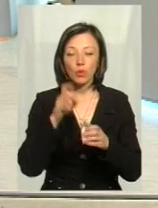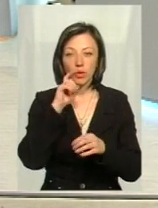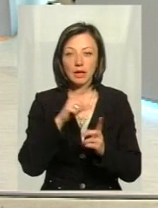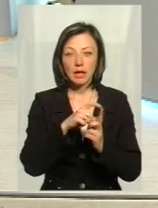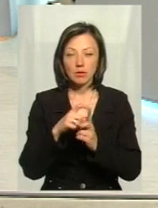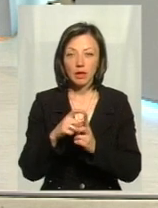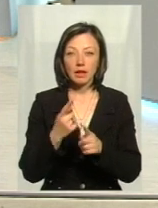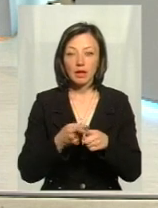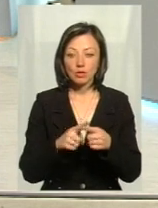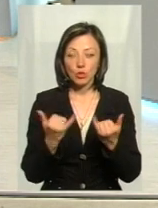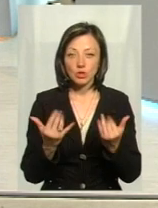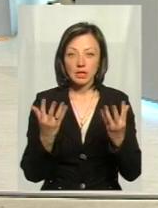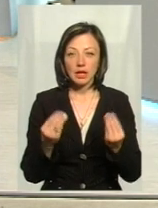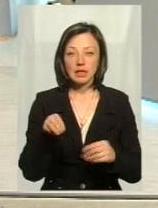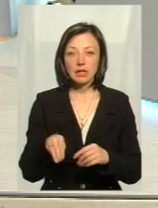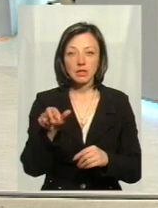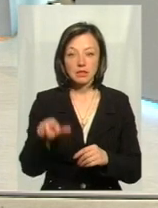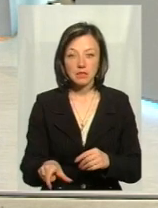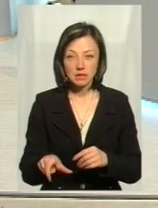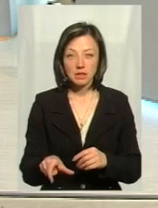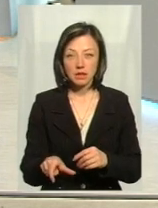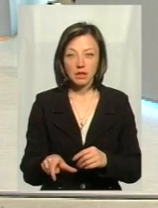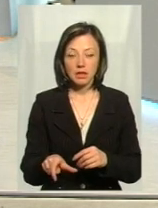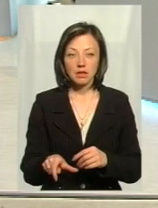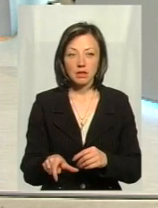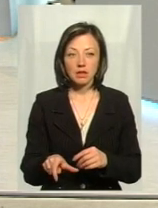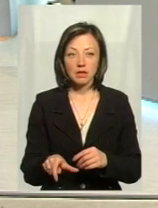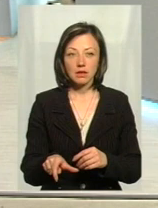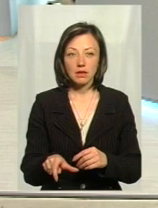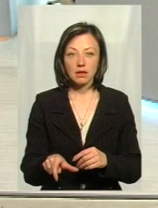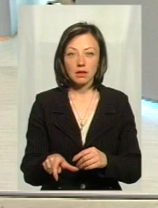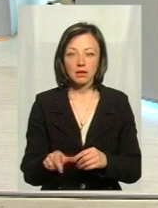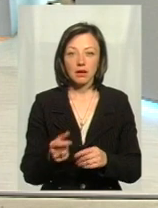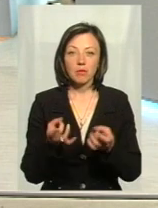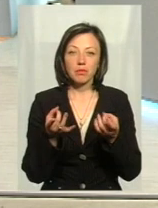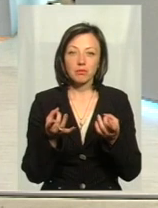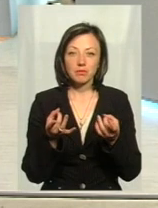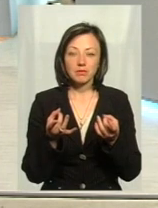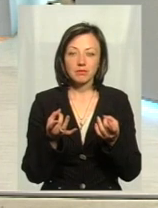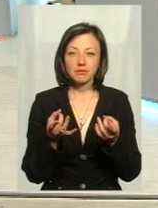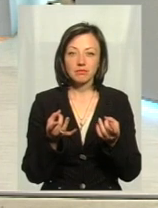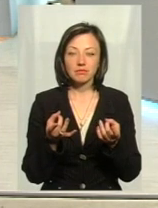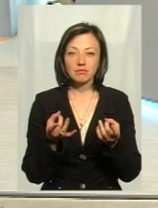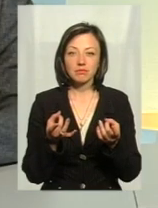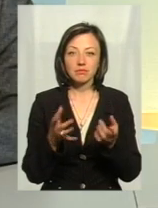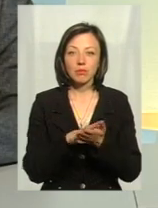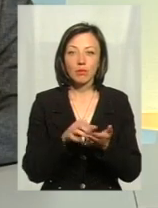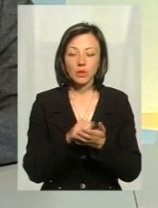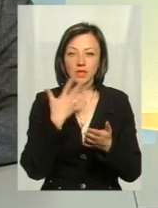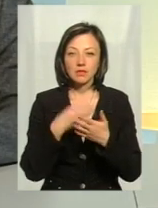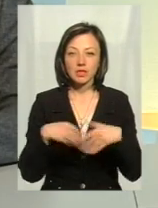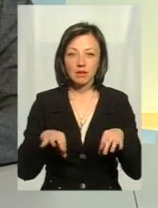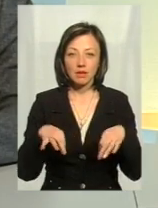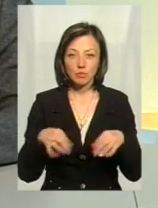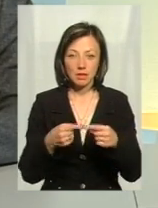термін. На сьогоднішній день таксіст проїдає свій транспортний засіб. Тобто, і